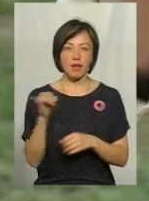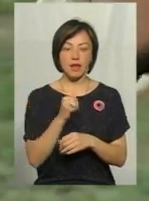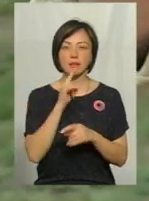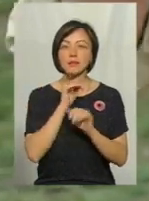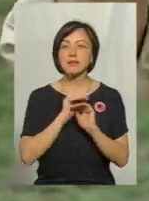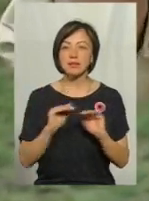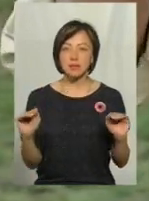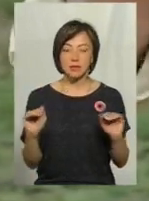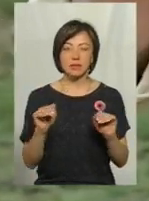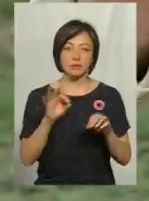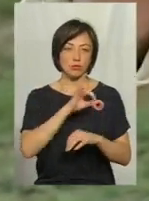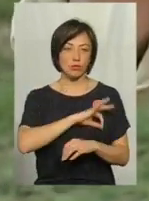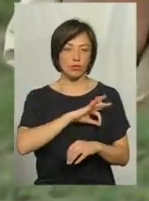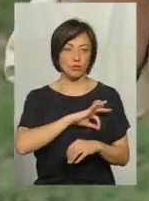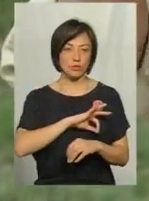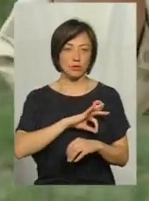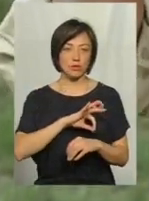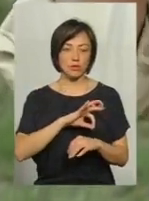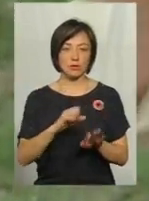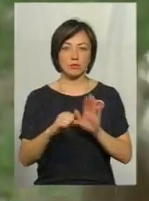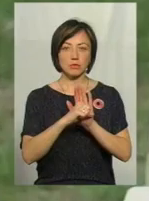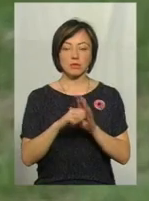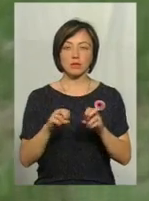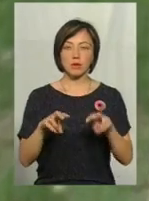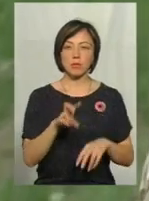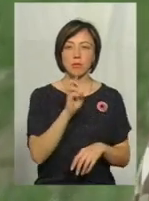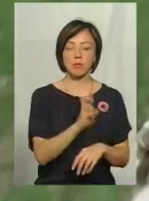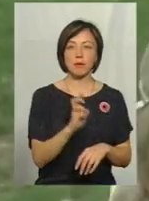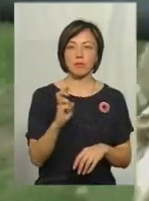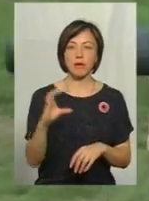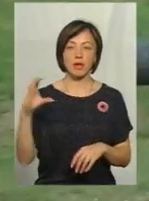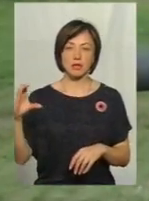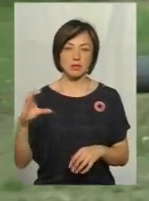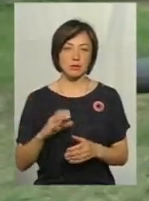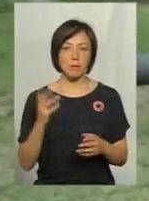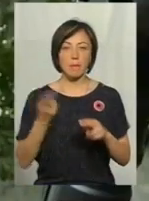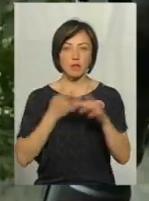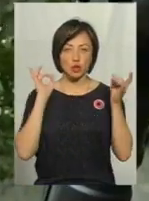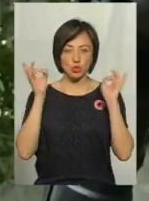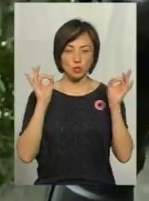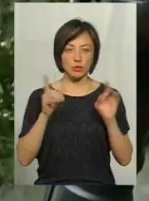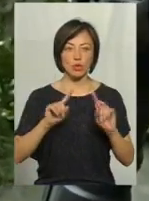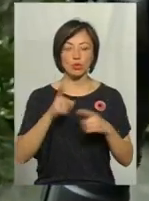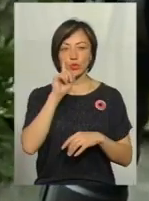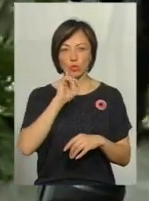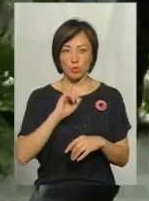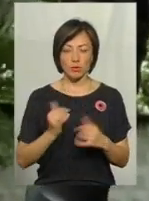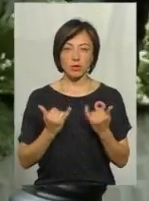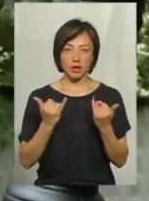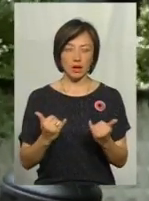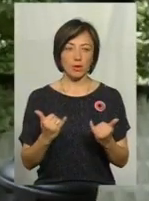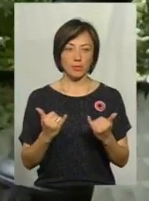стрільби використовуємо так званий ПБС – прибор безшумної і безпламенній стрільби. Дуже удобний для